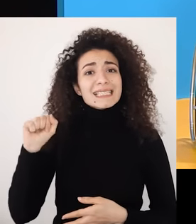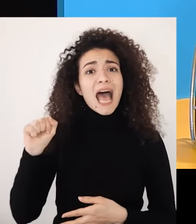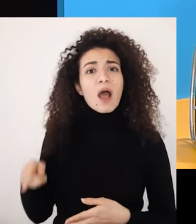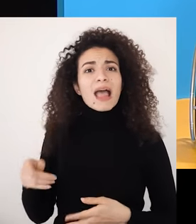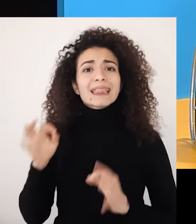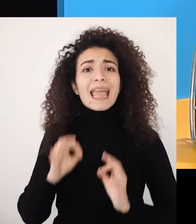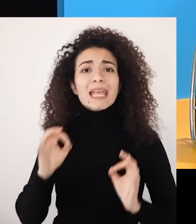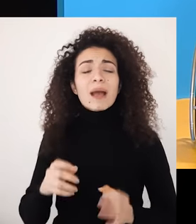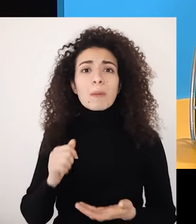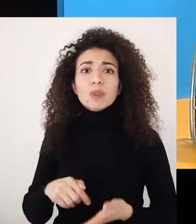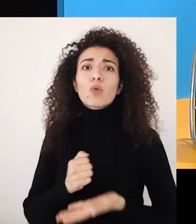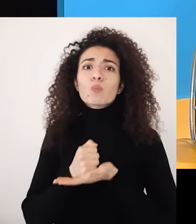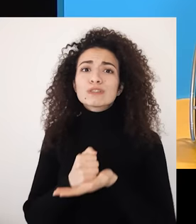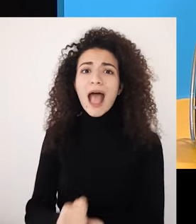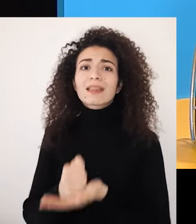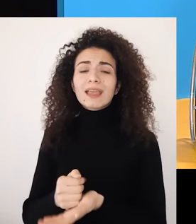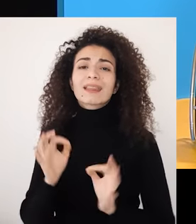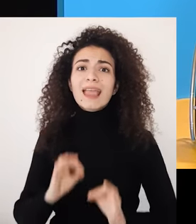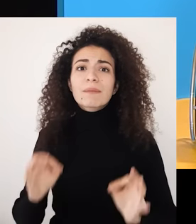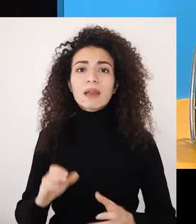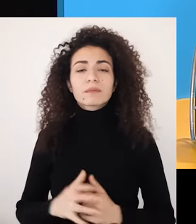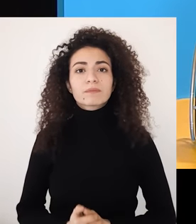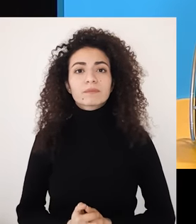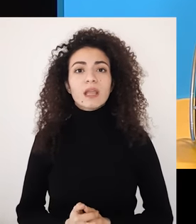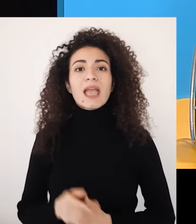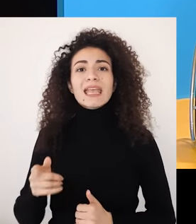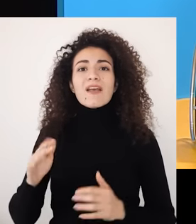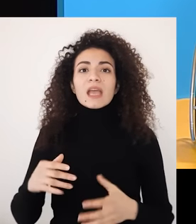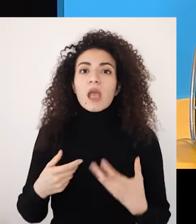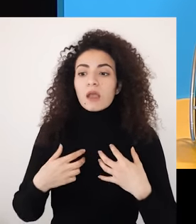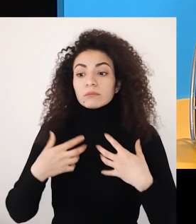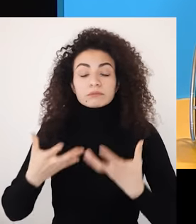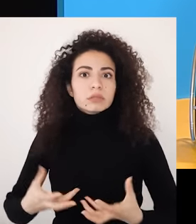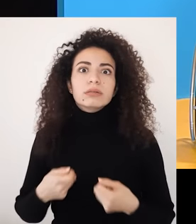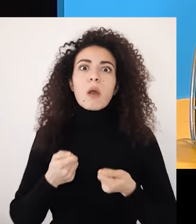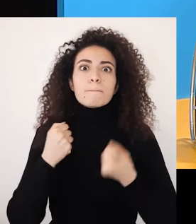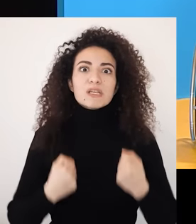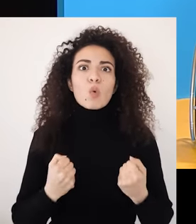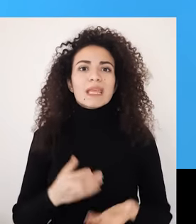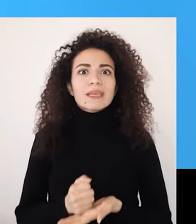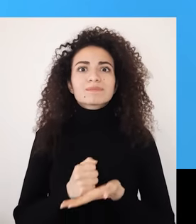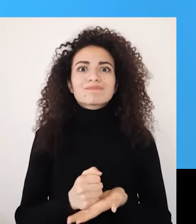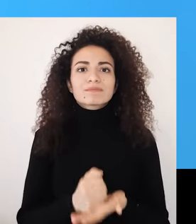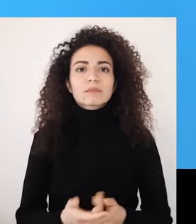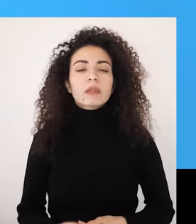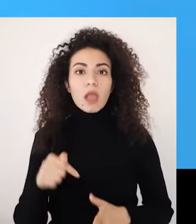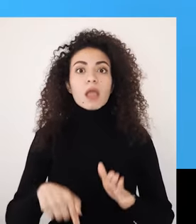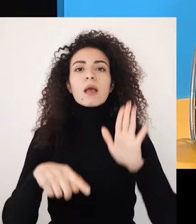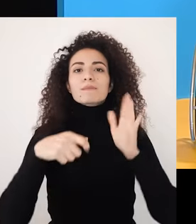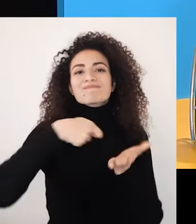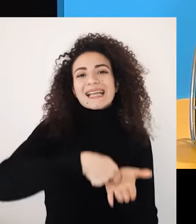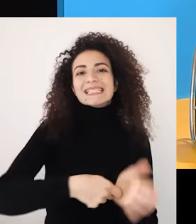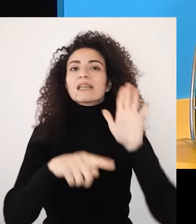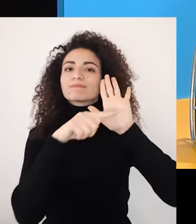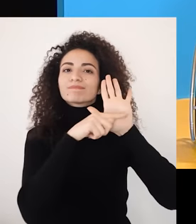عاشت شعور من الزند وكانت تنظر لسارة على إنه شخص بحاجة للمساعدة دايما وكأنه عبق دائم